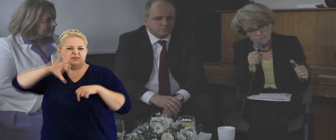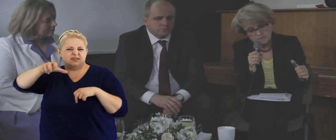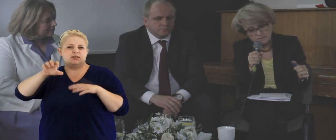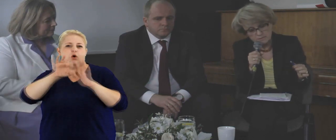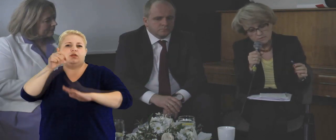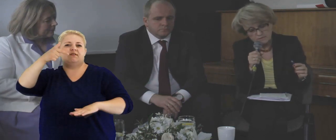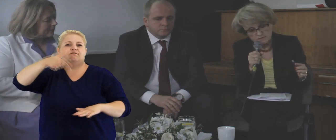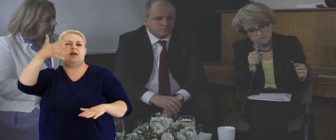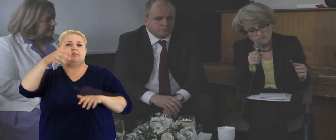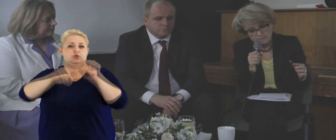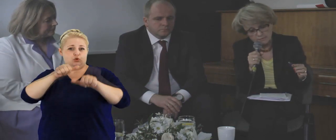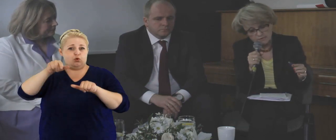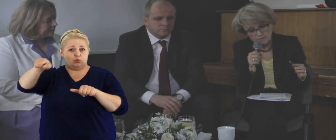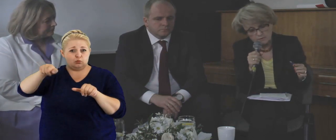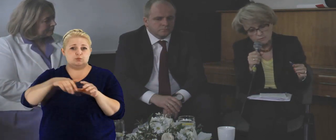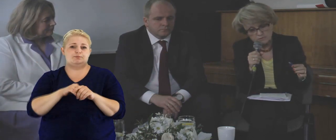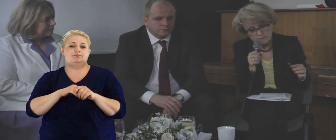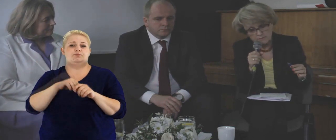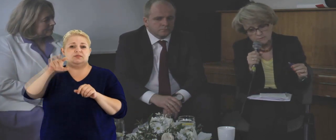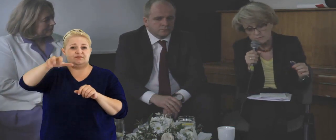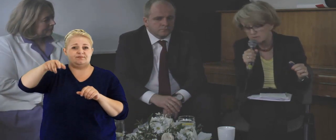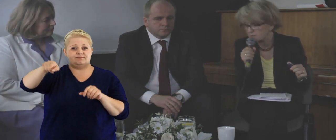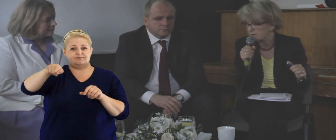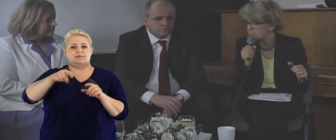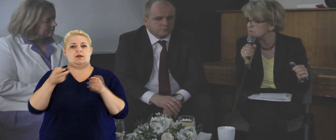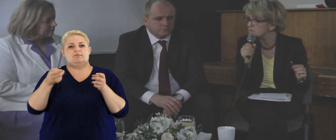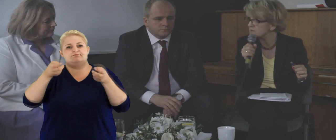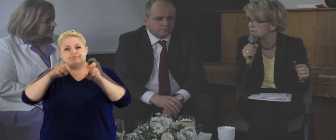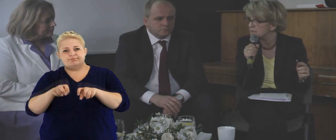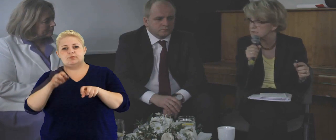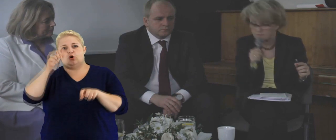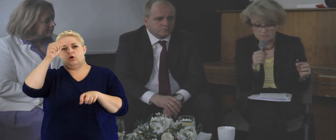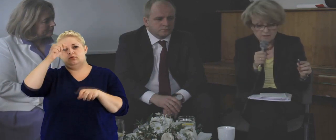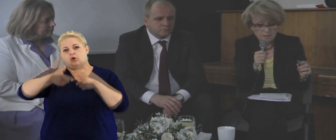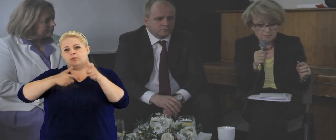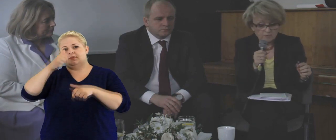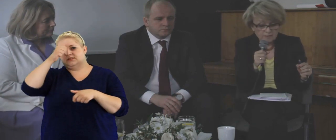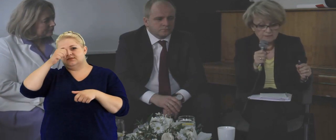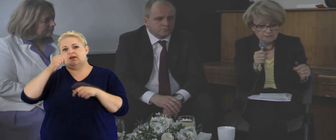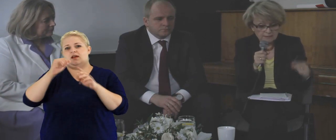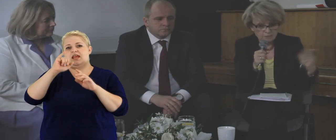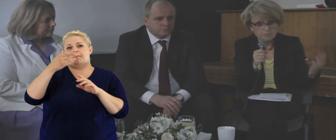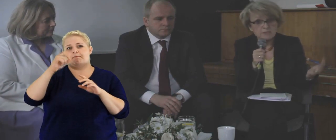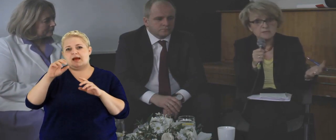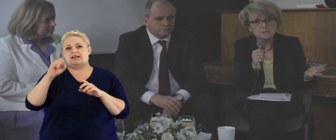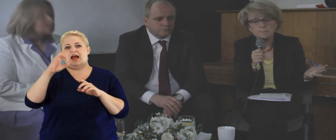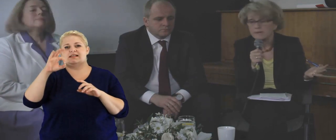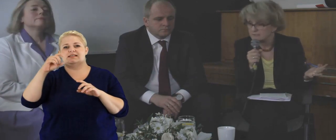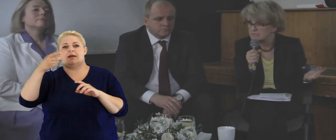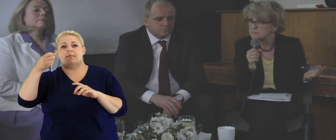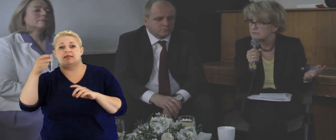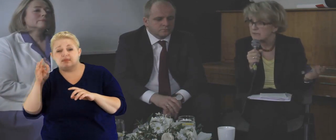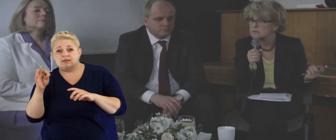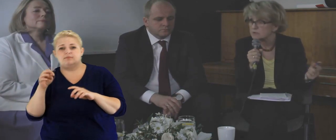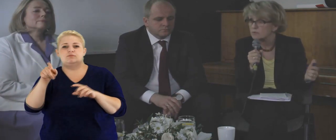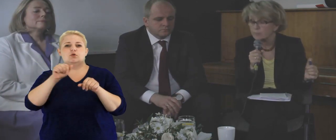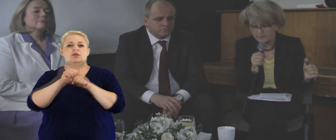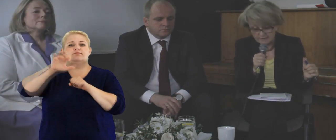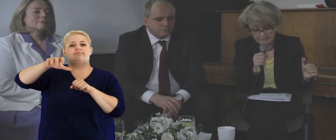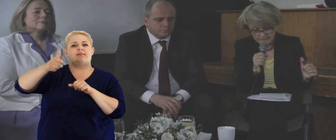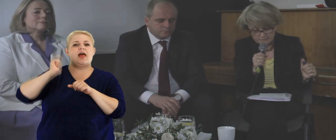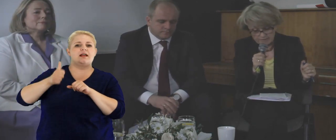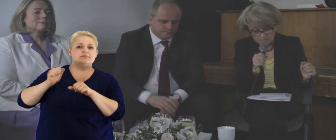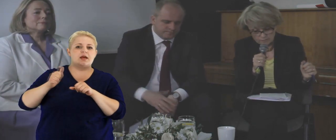Komisji Europejskiej od 2005 roku działa. Myśmy także w parlamencie, w tej kadencji powołali dla robienia tych impact assessment także